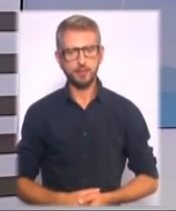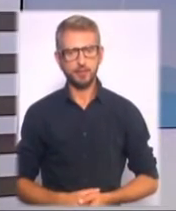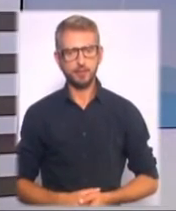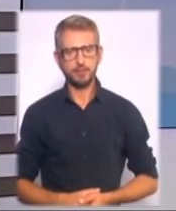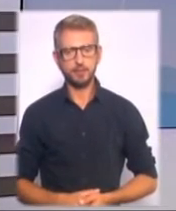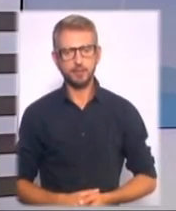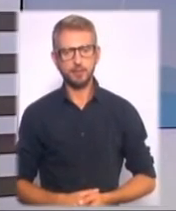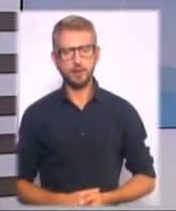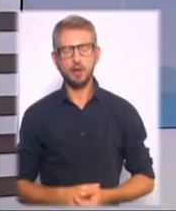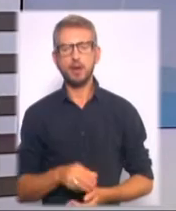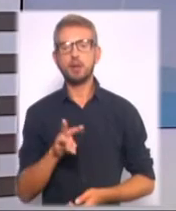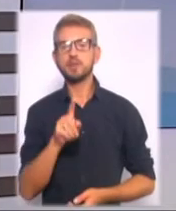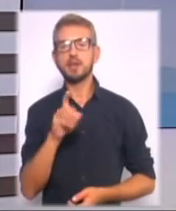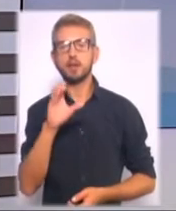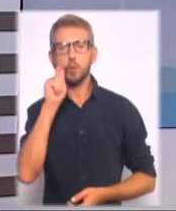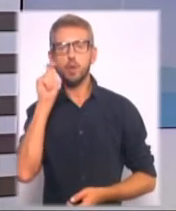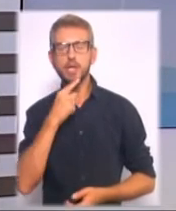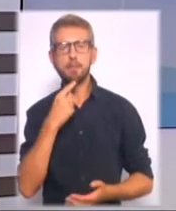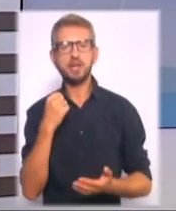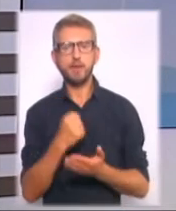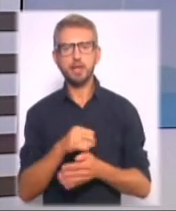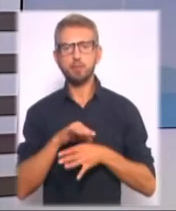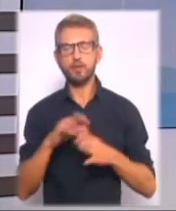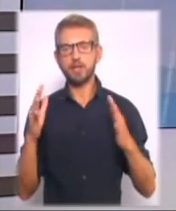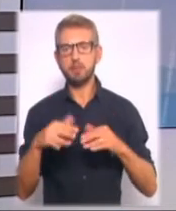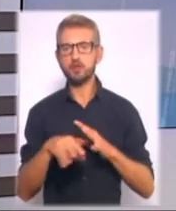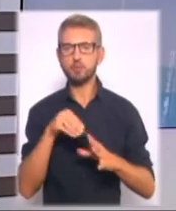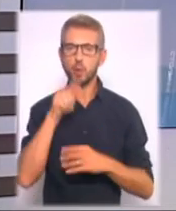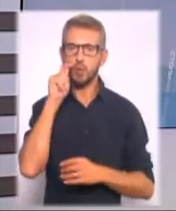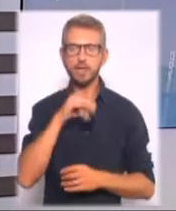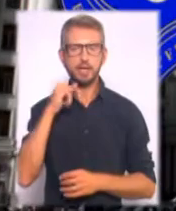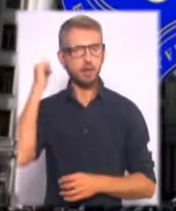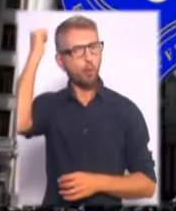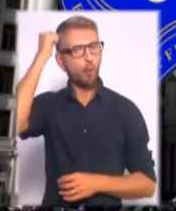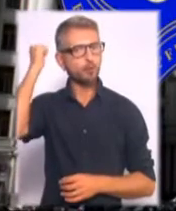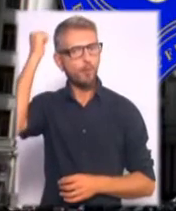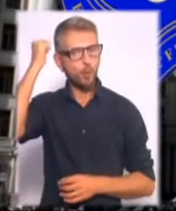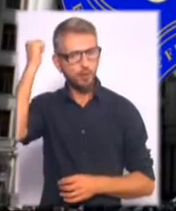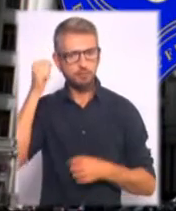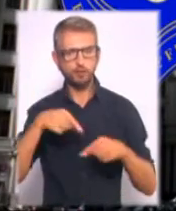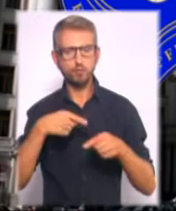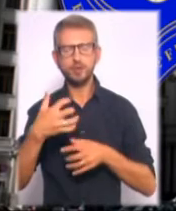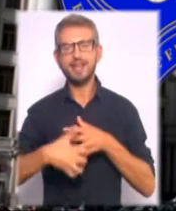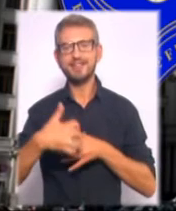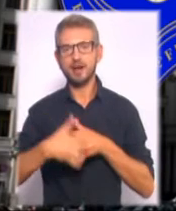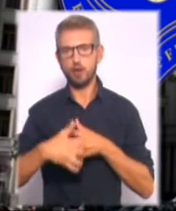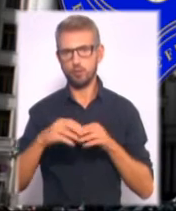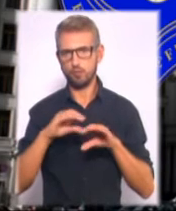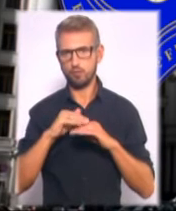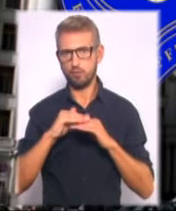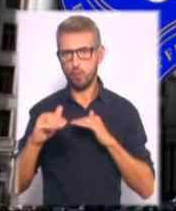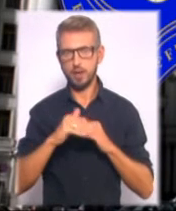У МЗС України підтвердили проведення матчів збірних України та Косово з футболу на нейтральному полі. Міністерство